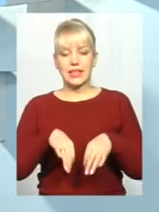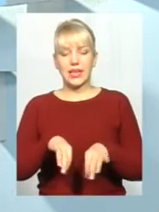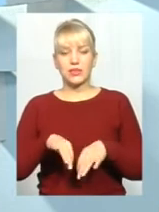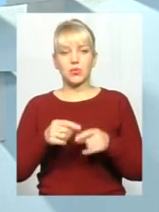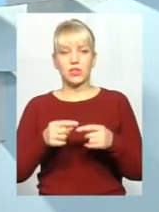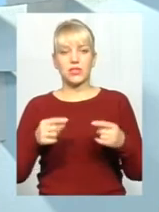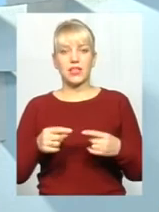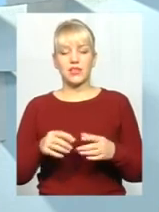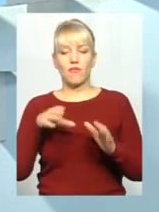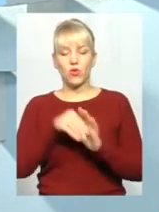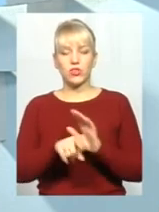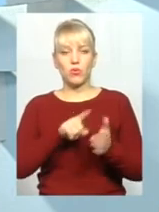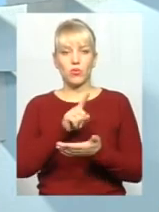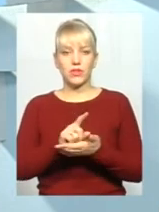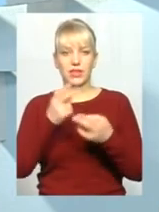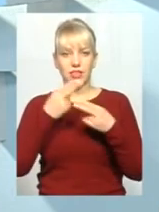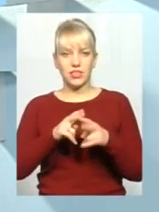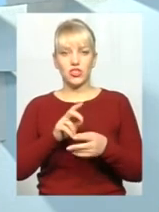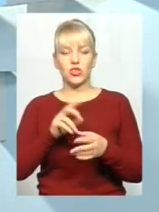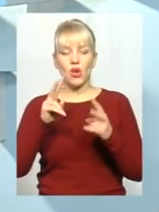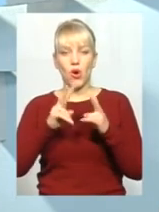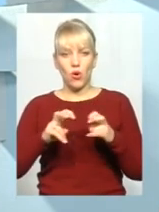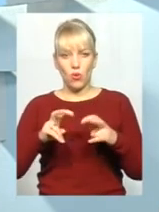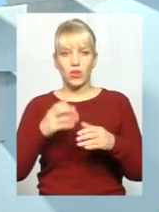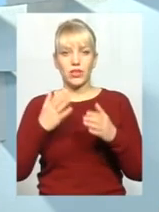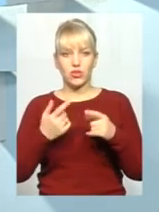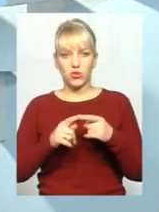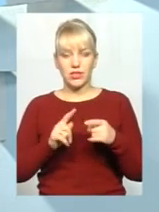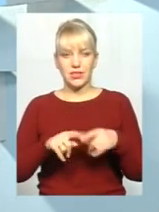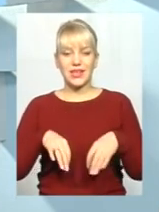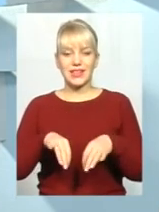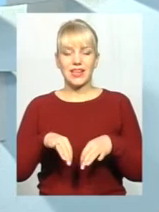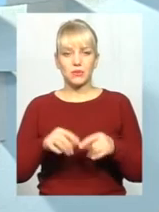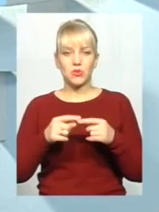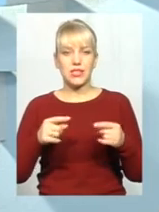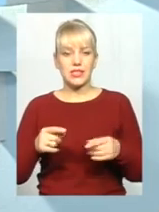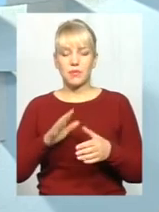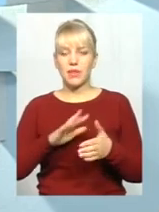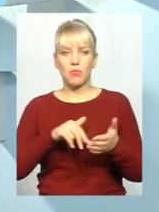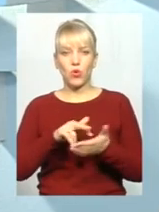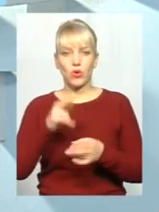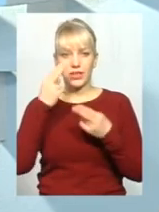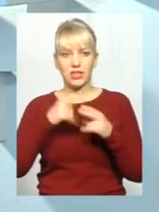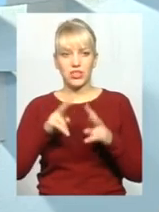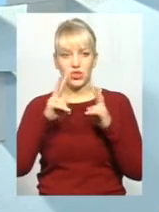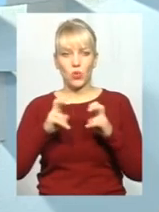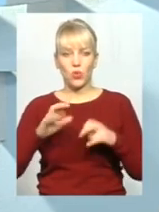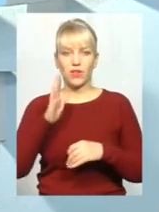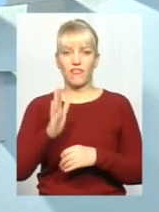вводиться обов'язковий технічний огляд. Якщо цей даний транспортний засіб не проходить технічний огляд в Україні,